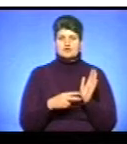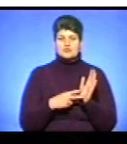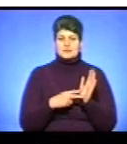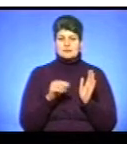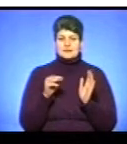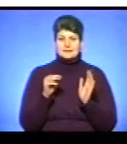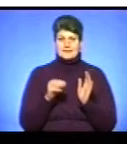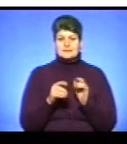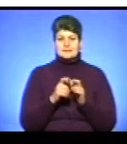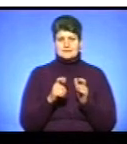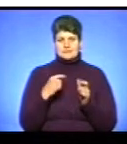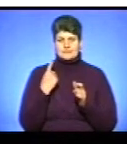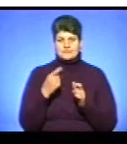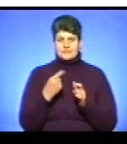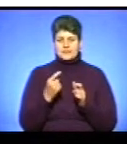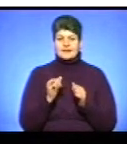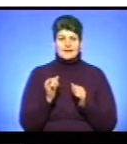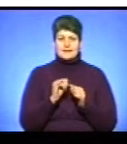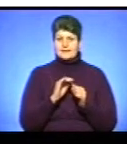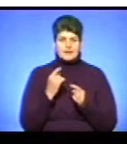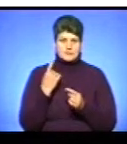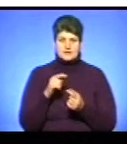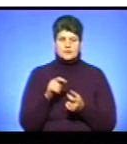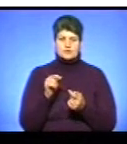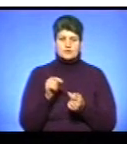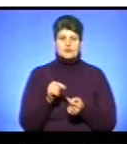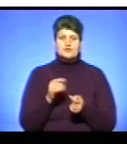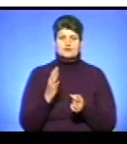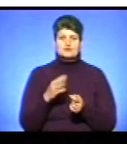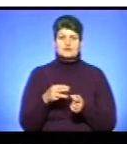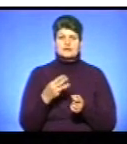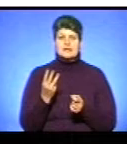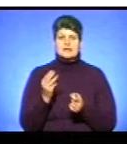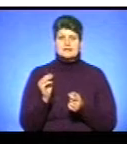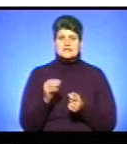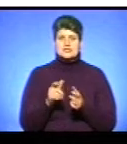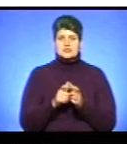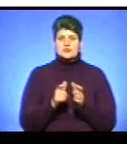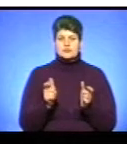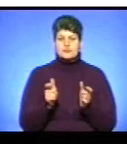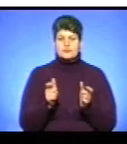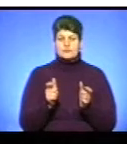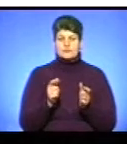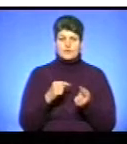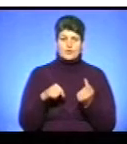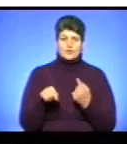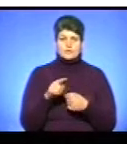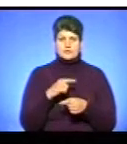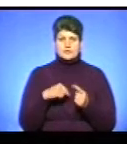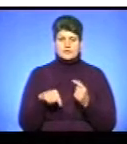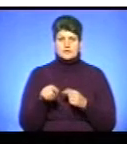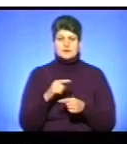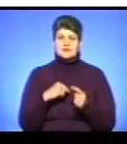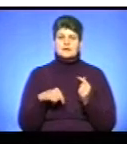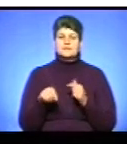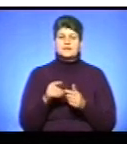персоніфікованих карток. І неперсоніфікованих 43 тисячі карток в оберті транспортних карток,